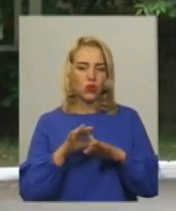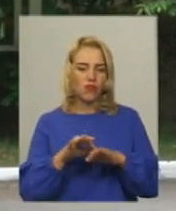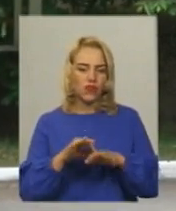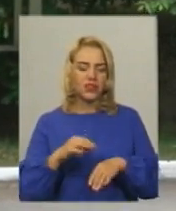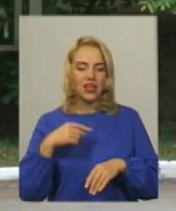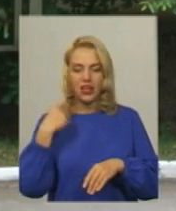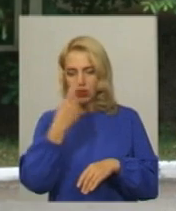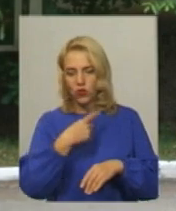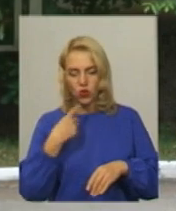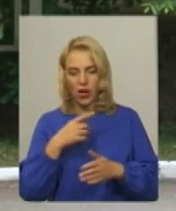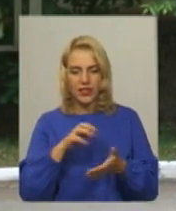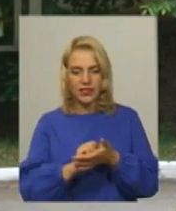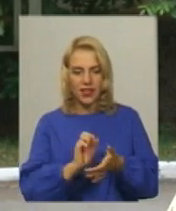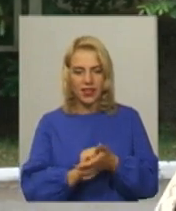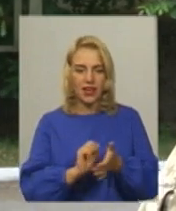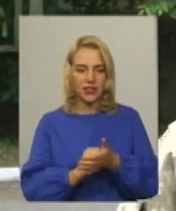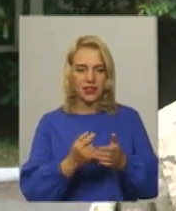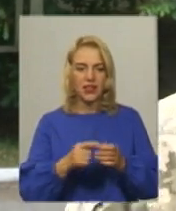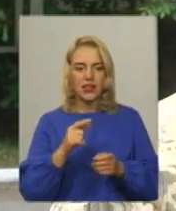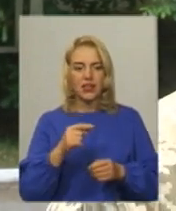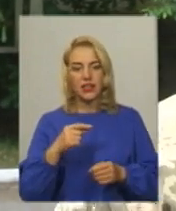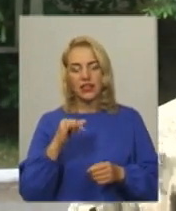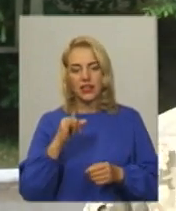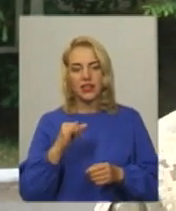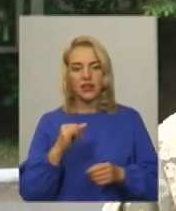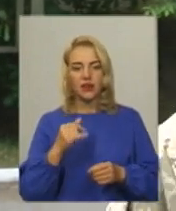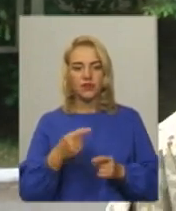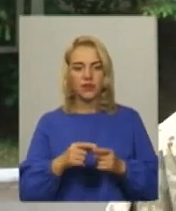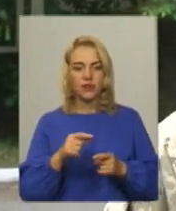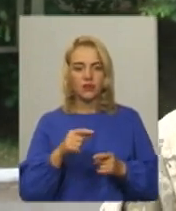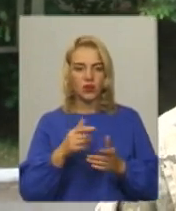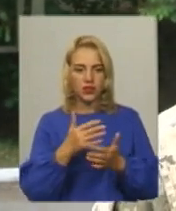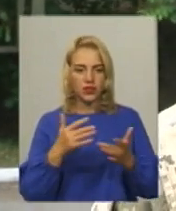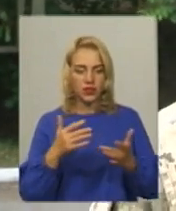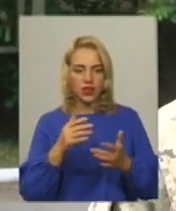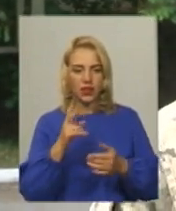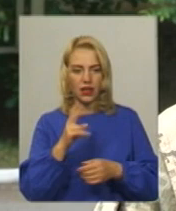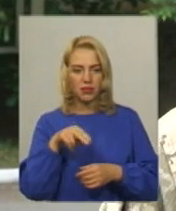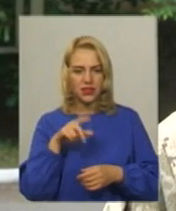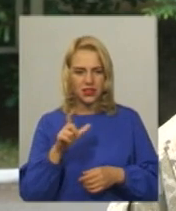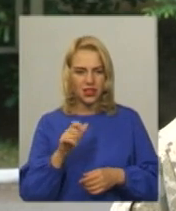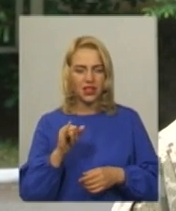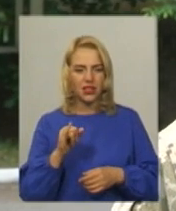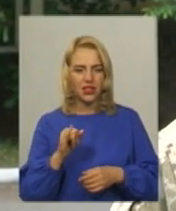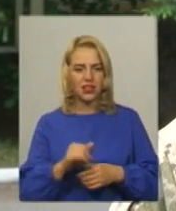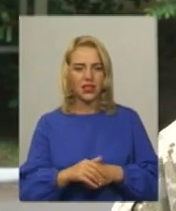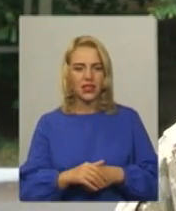підготовки – це вогнова підготовка, так і по тактичній медицині РКБЗ І